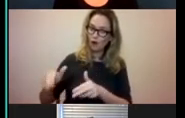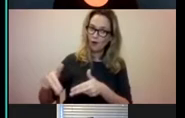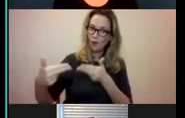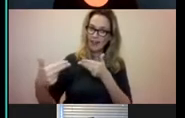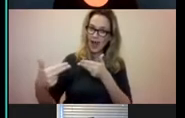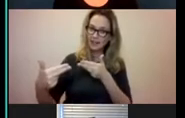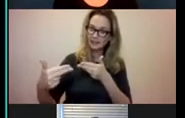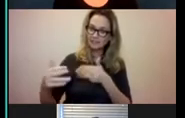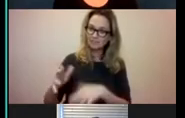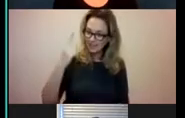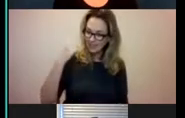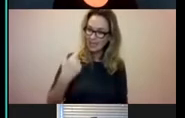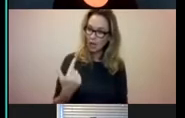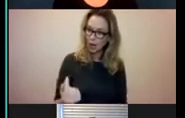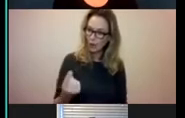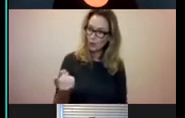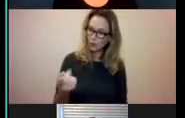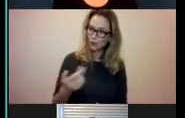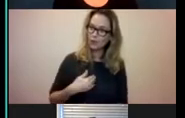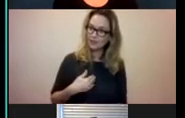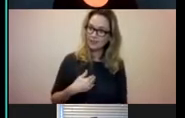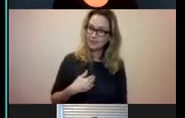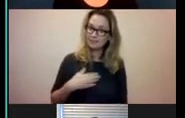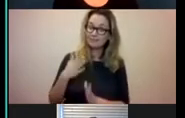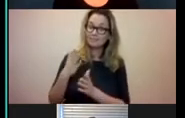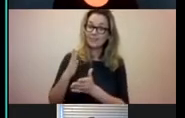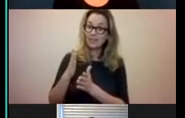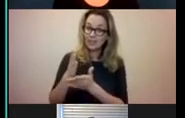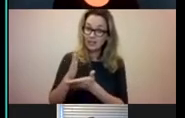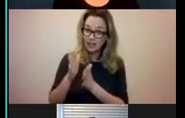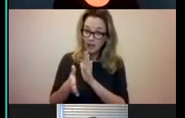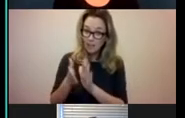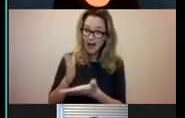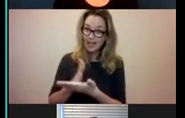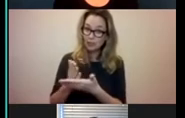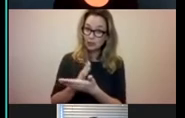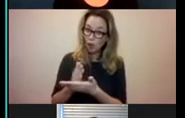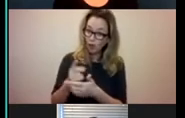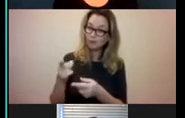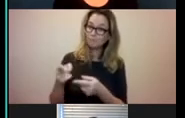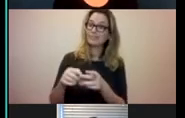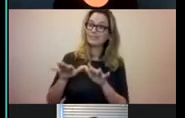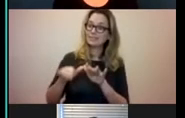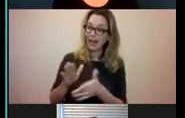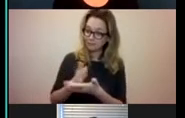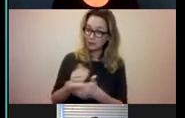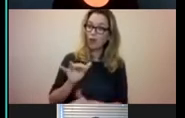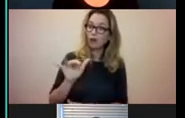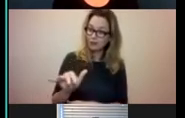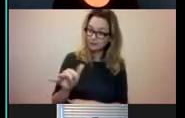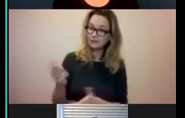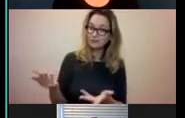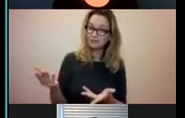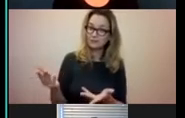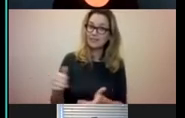voor jou. Er zitten gebaren, tolken zitten erbij, schrijftolken zitten erbij. En mensen gaan met